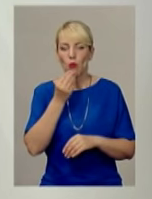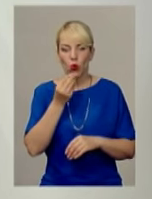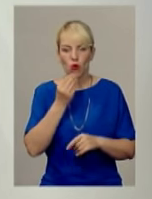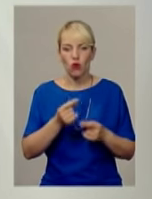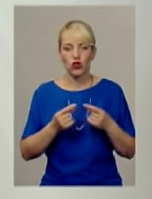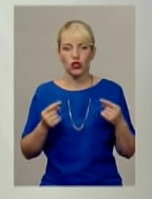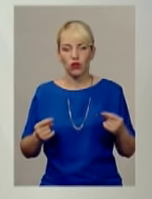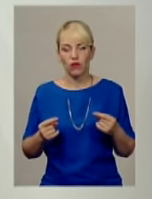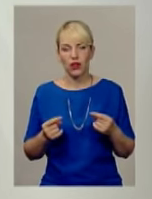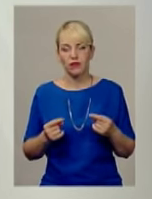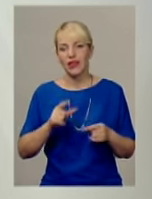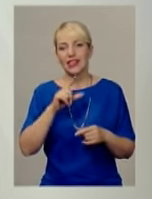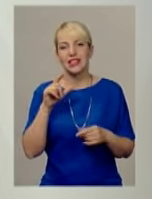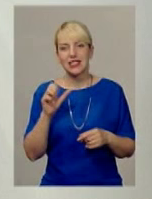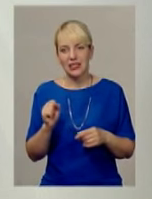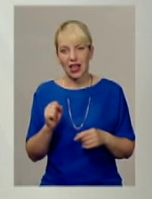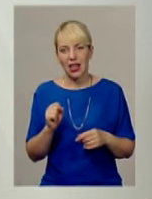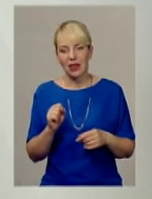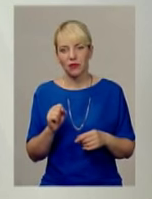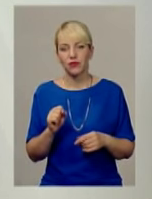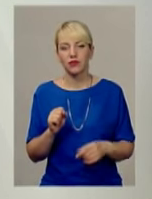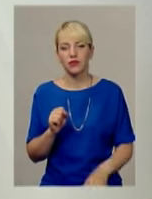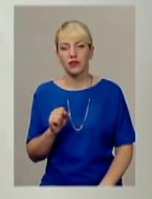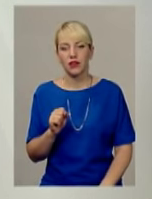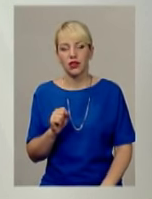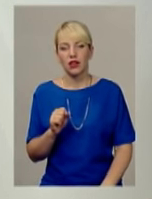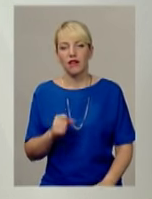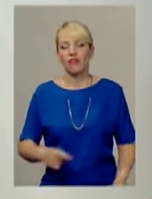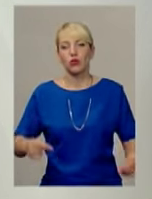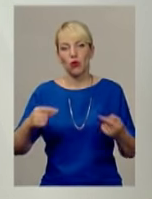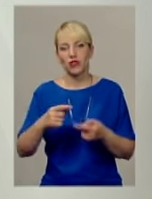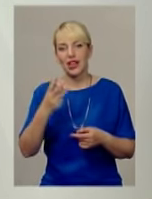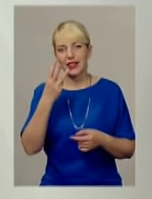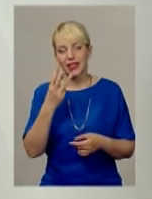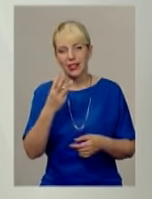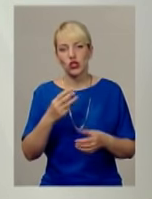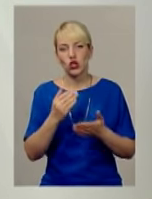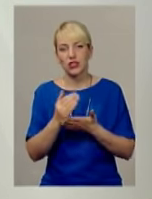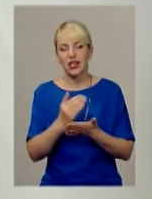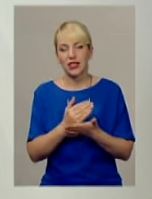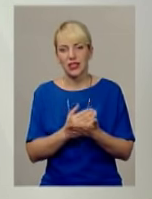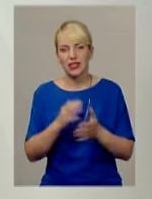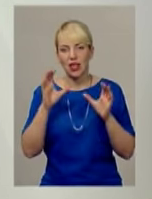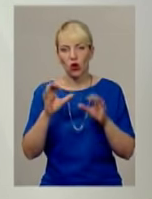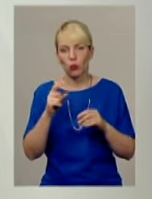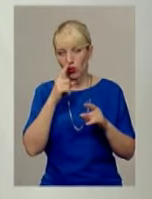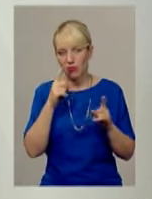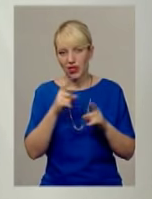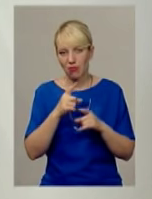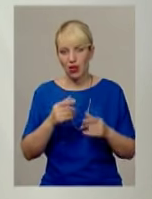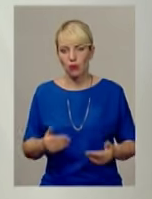Але, відповідно до третьої статті закону про мінімальний прожитковий рівень,